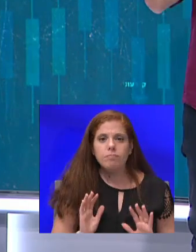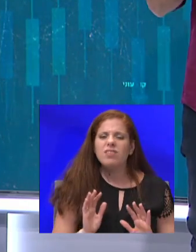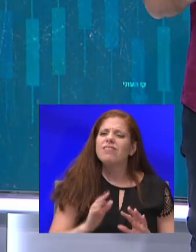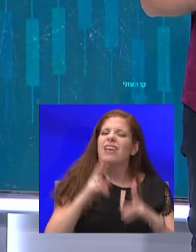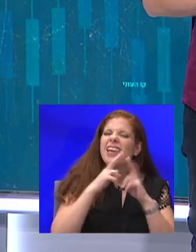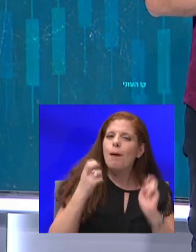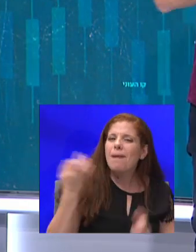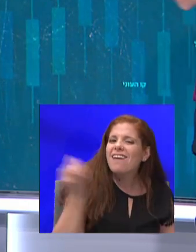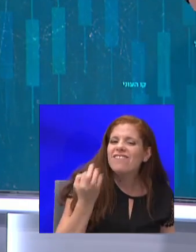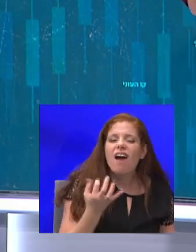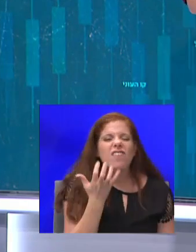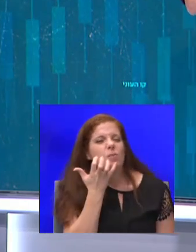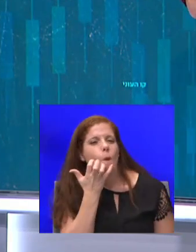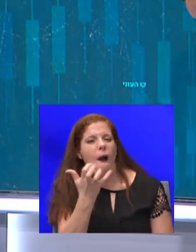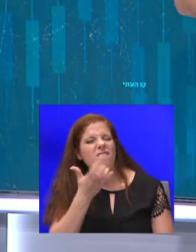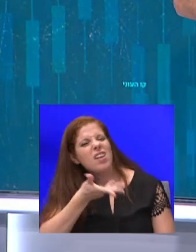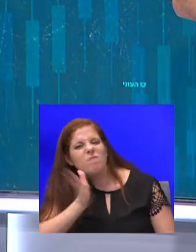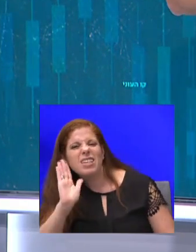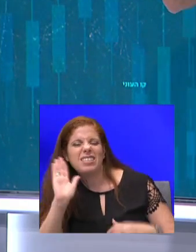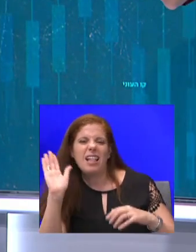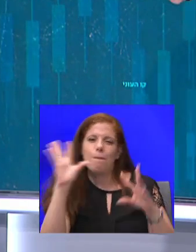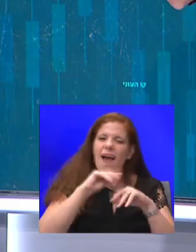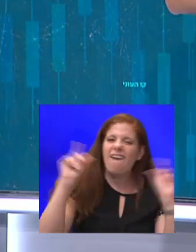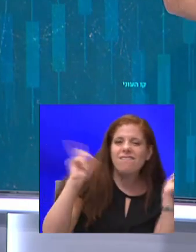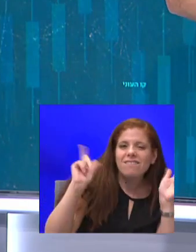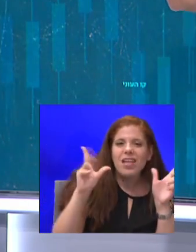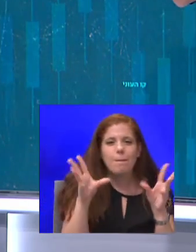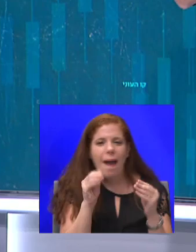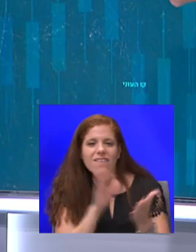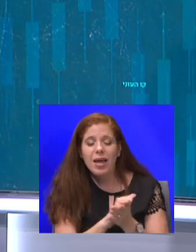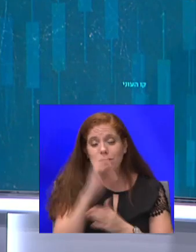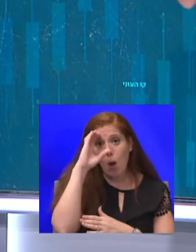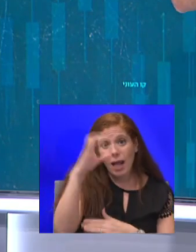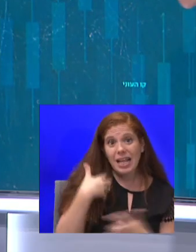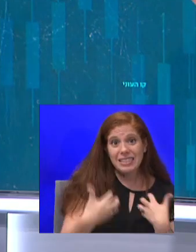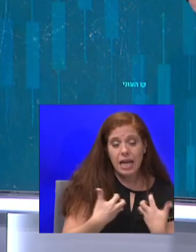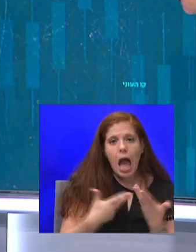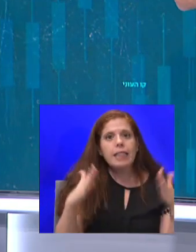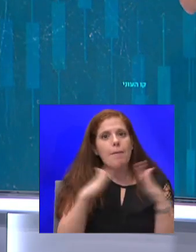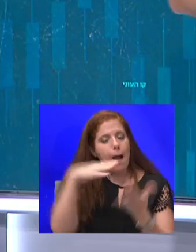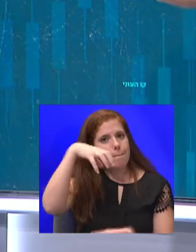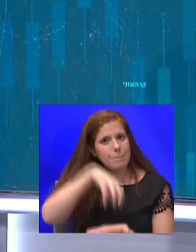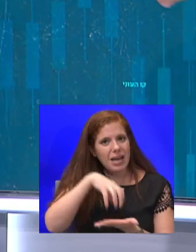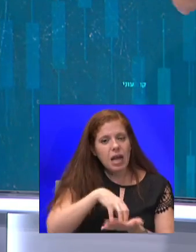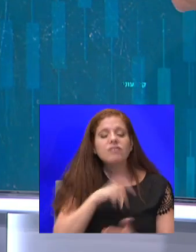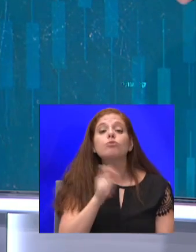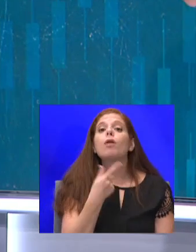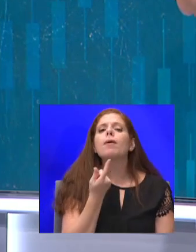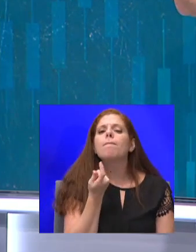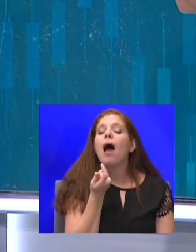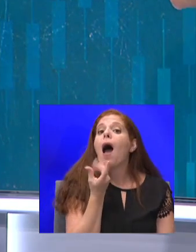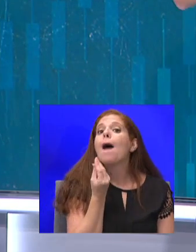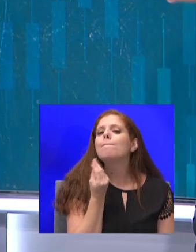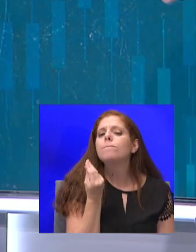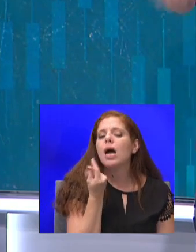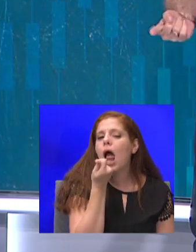בערב עם חברים, לשתות משהו, לסתובב, אולי לראות איזו הצגה. אתם גרים במרכז ומשלמים הרבה הזכירות, כי העיר נותנת לכם